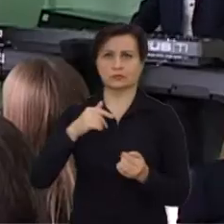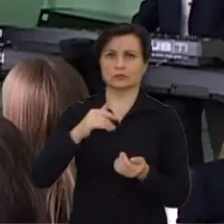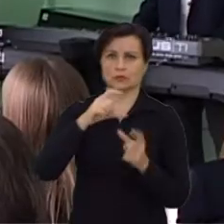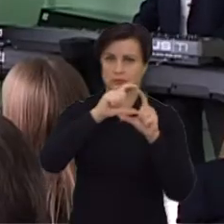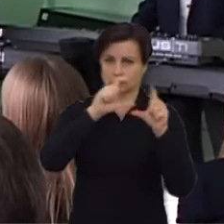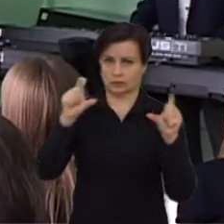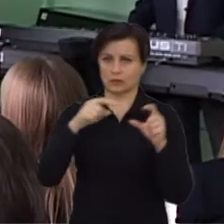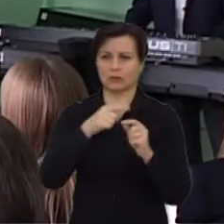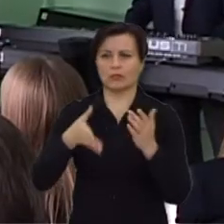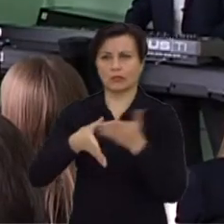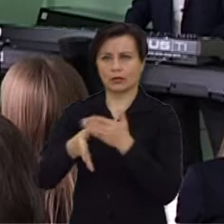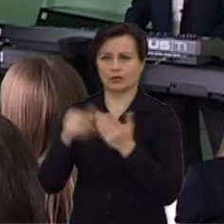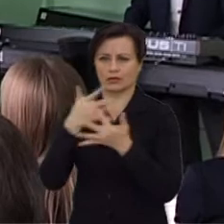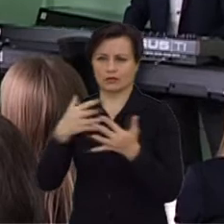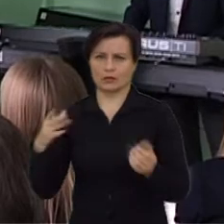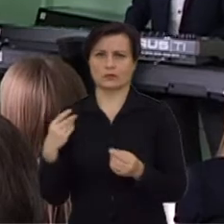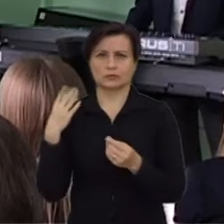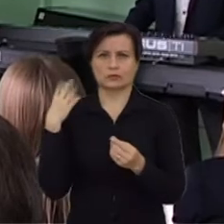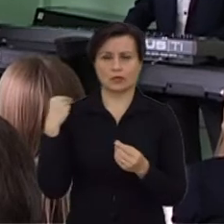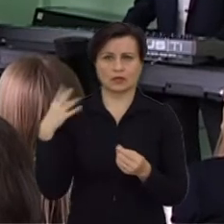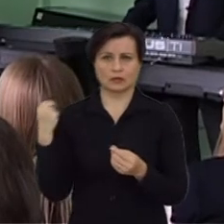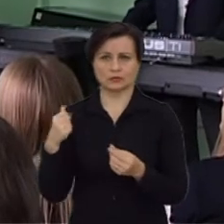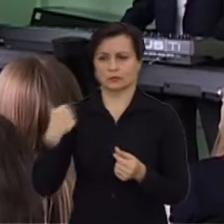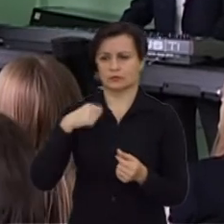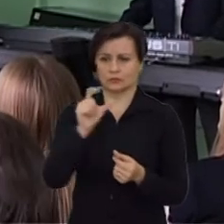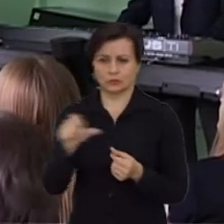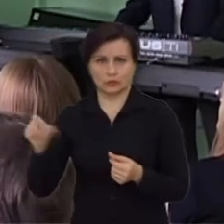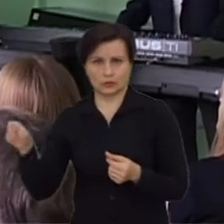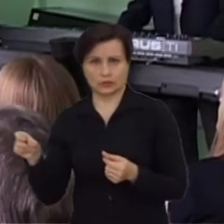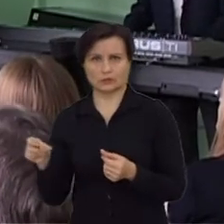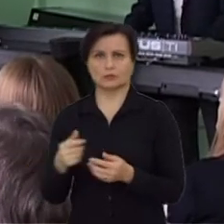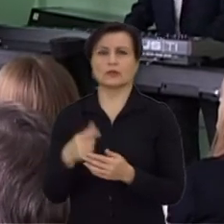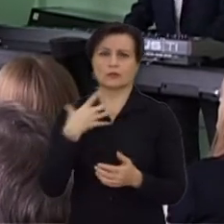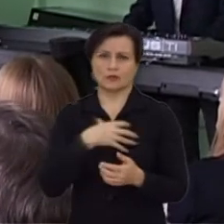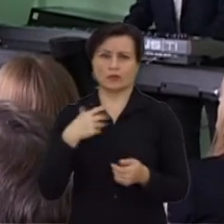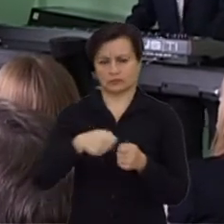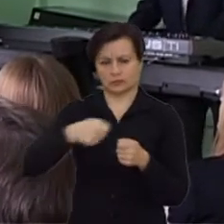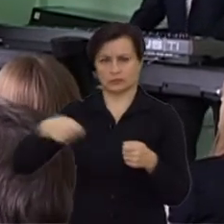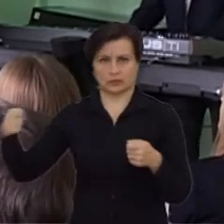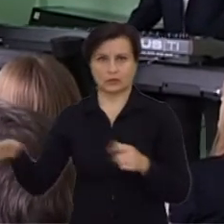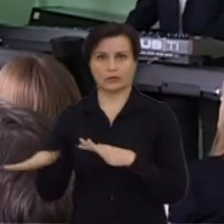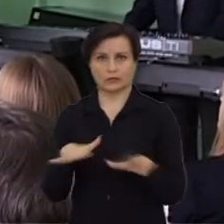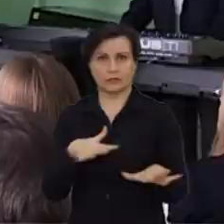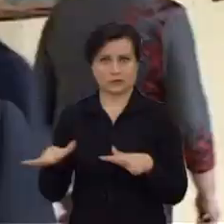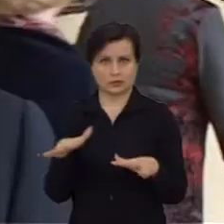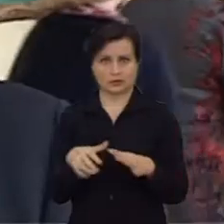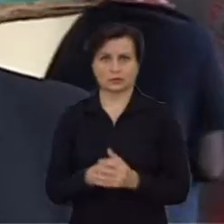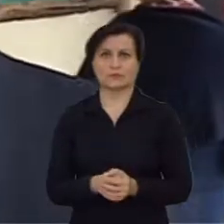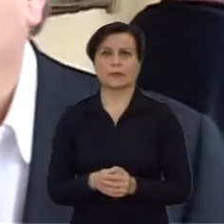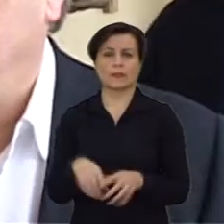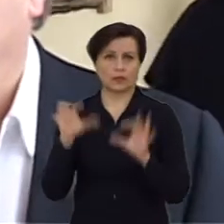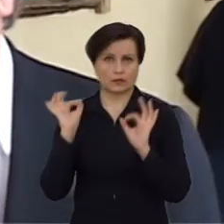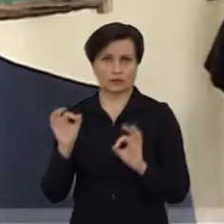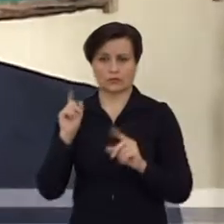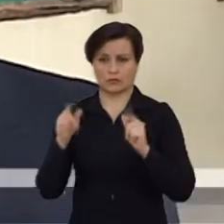kad suaugusių ir jaunimo centras padeda įvairaus amžiaus ir poreikius žmonėms. Todėl svarbu tęsti pradėtas veiklas. Iš tiesų,